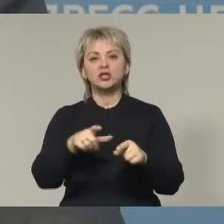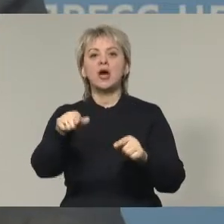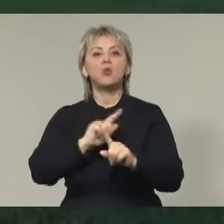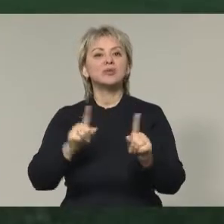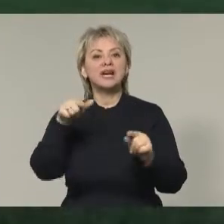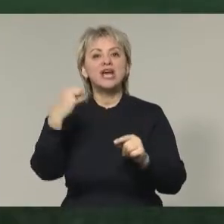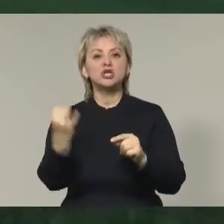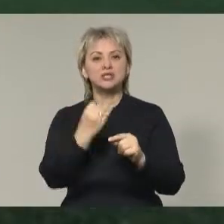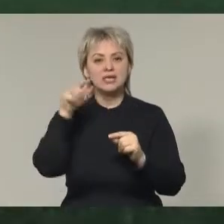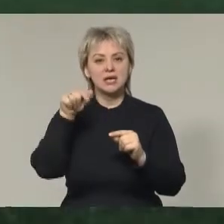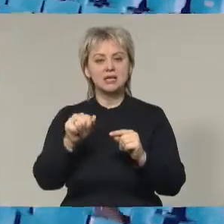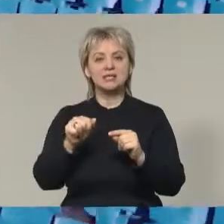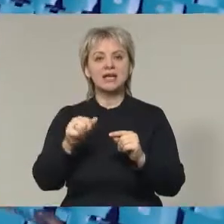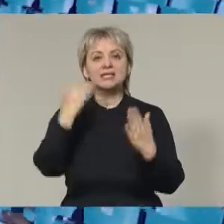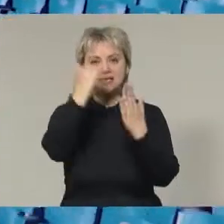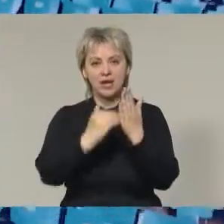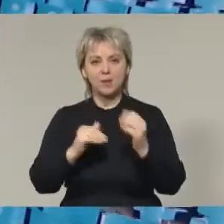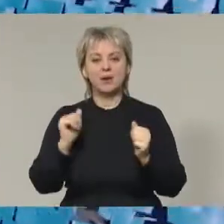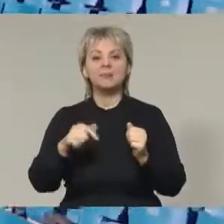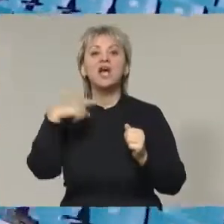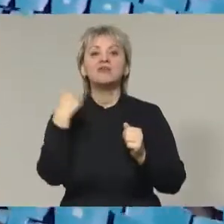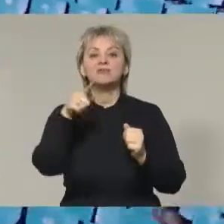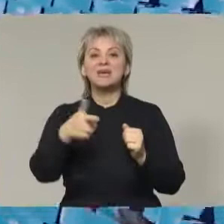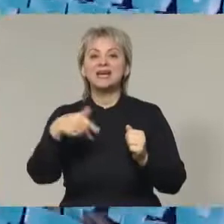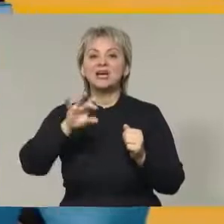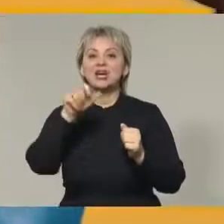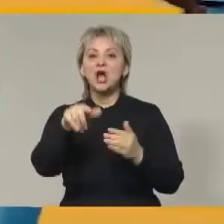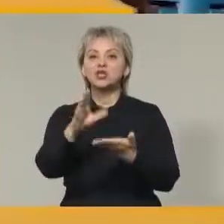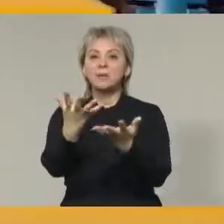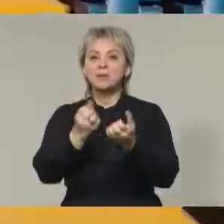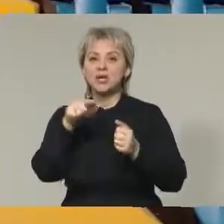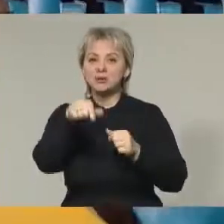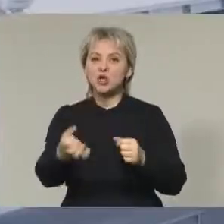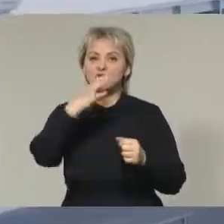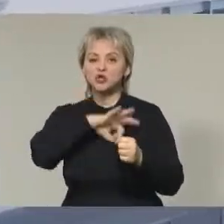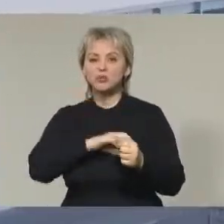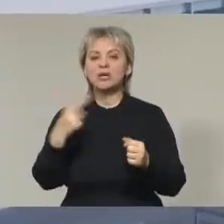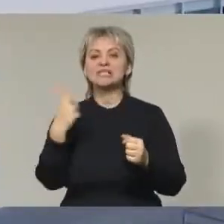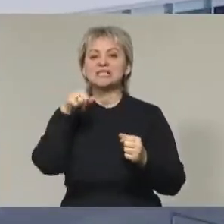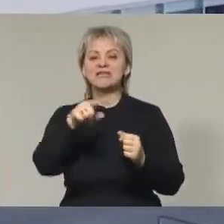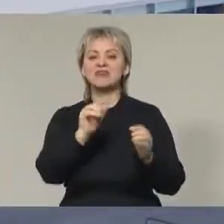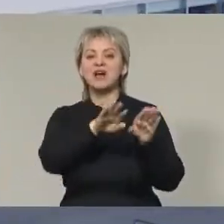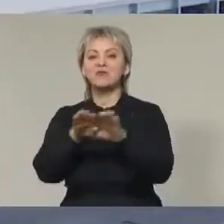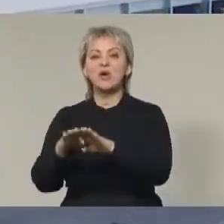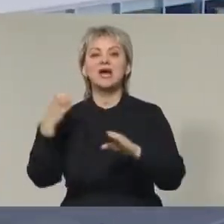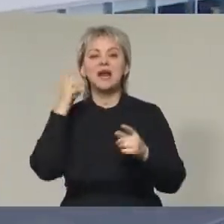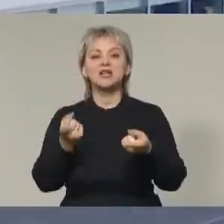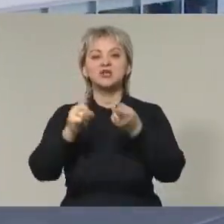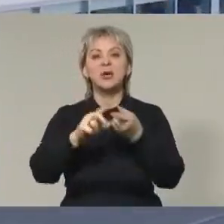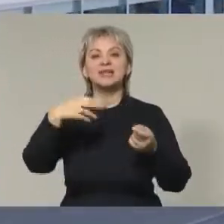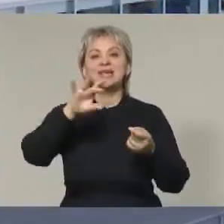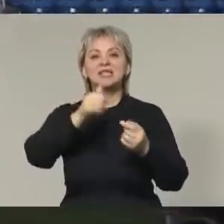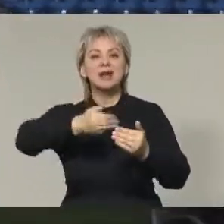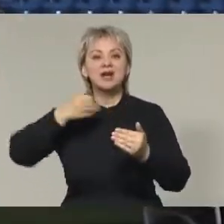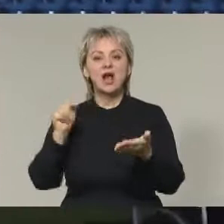уникальная, интересная схема. Впервые в гражданском применении использовали и цифровой стандарт радиосвязи «Тетра»,